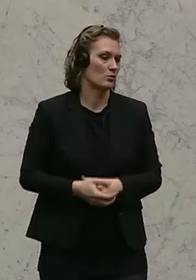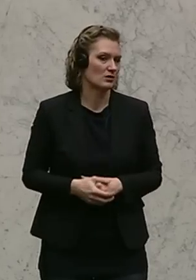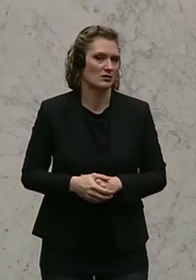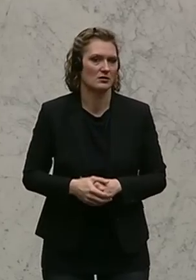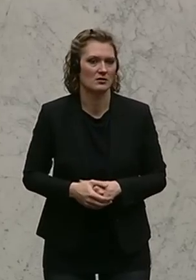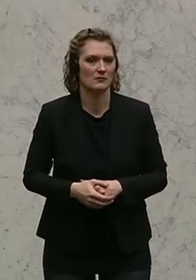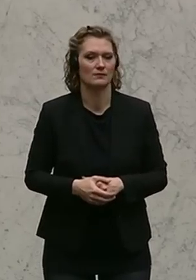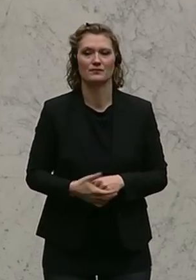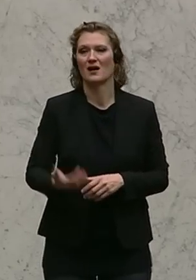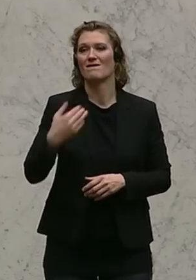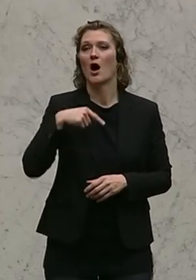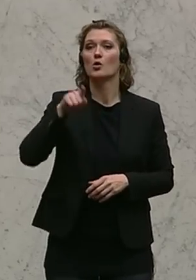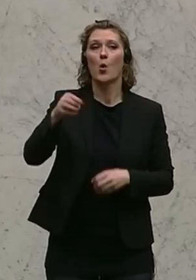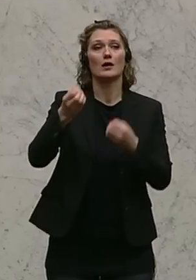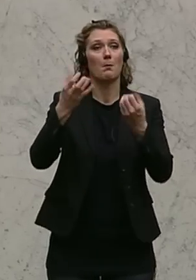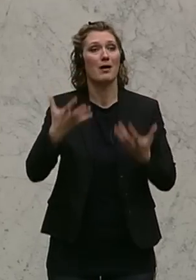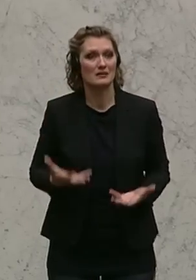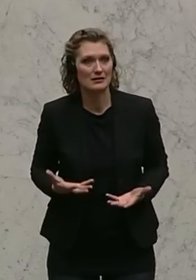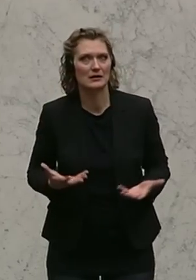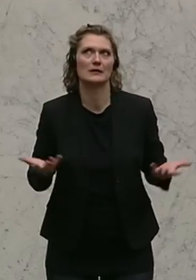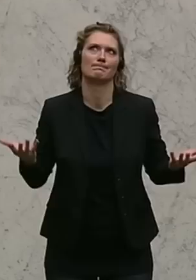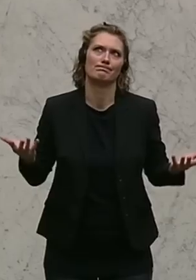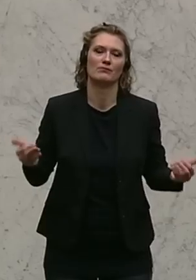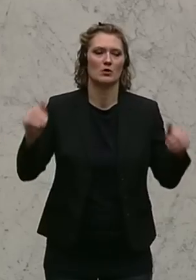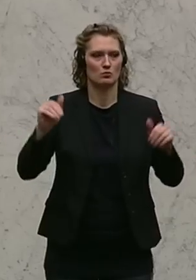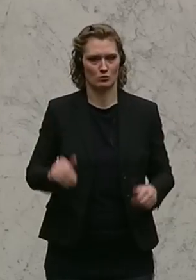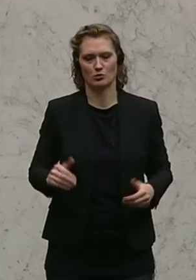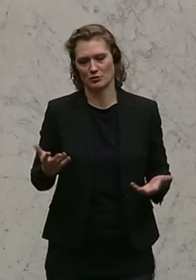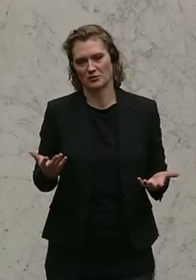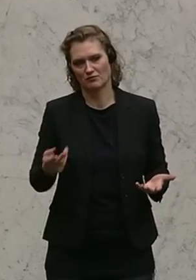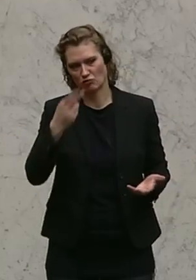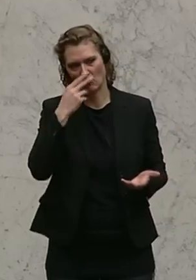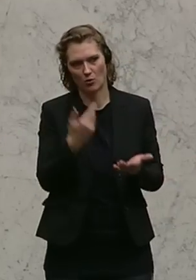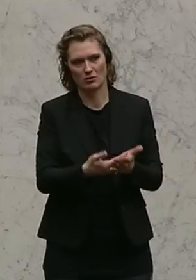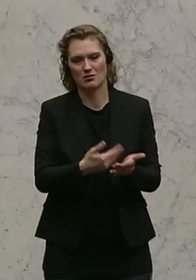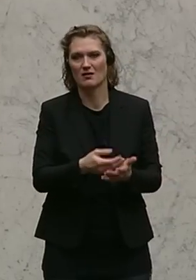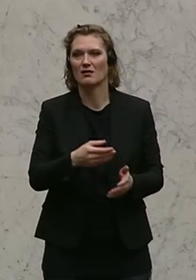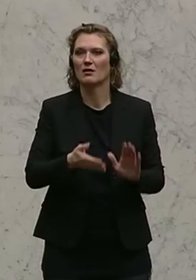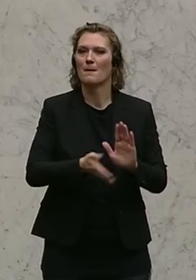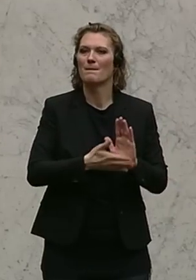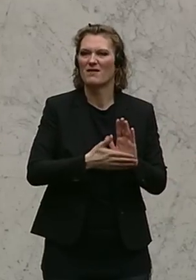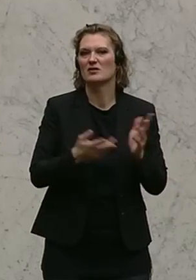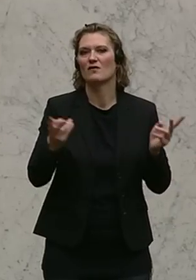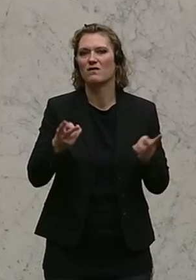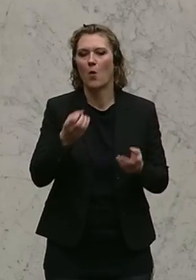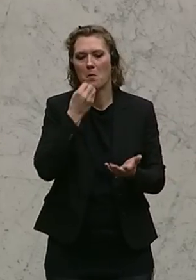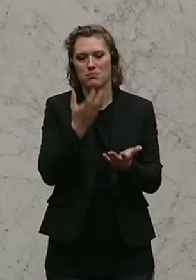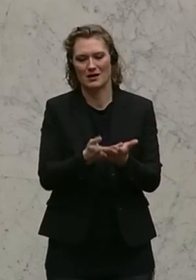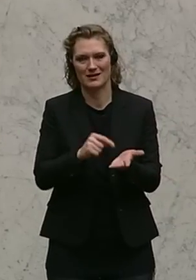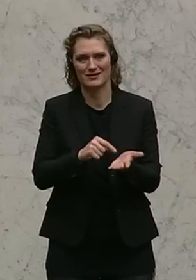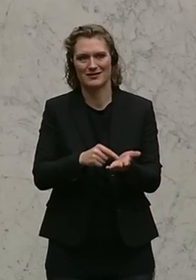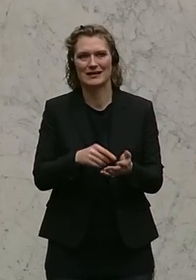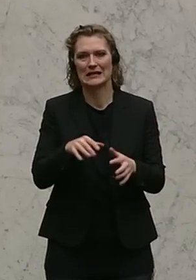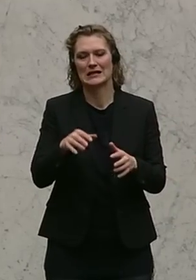Also was da passiert ist, deshalb nur noch einmal ganz kurz zu den Fakten aus dem Krisenbericht. Und da war es aus der Langversion.